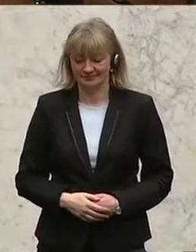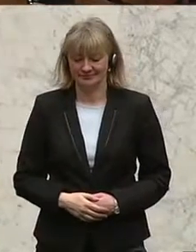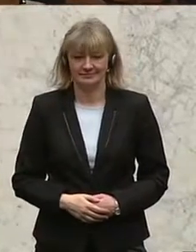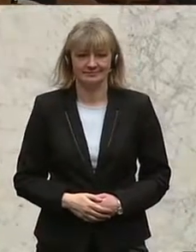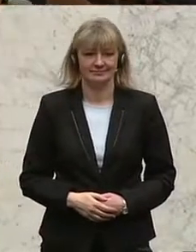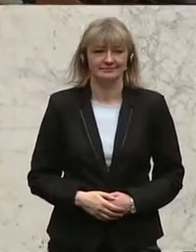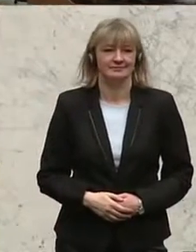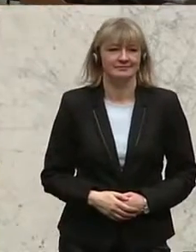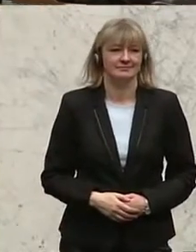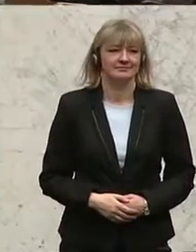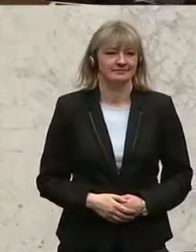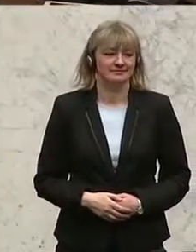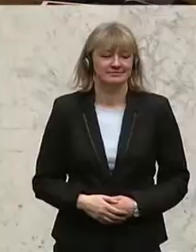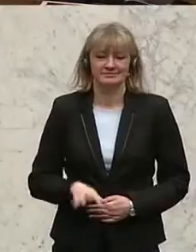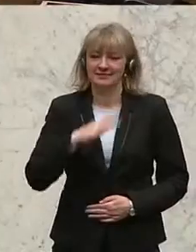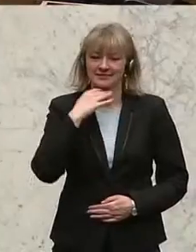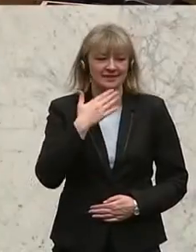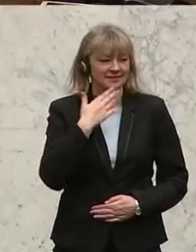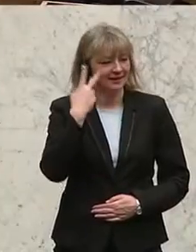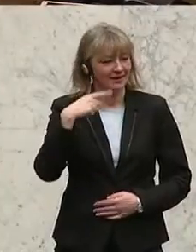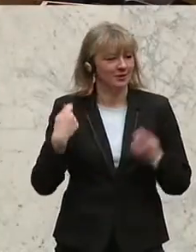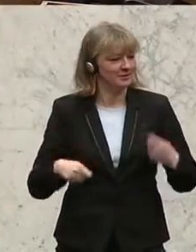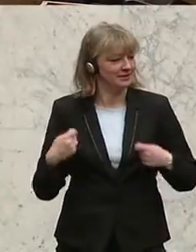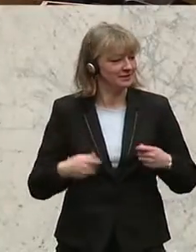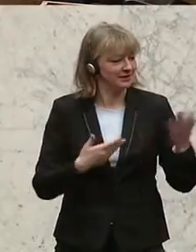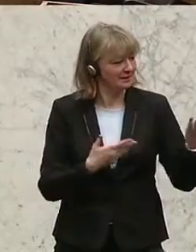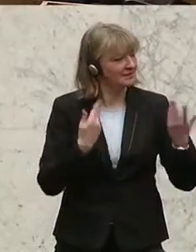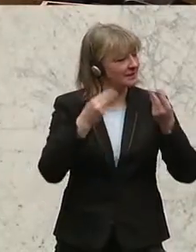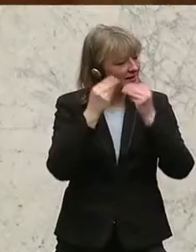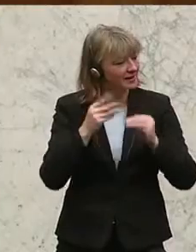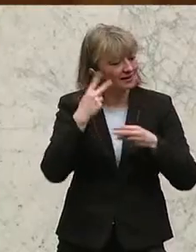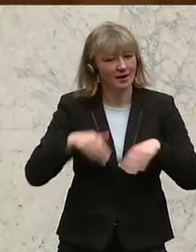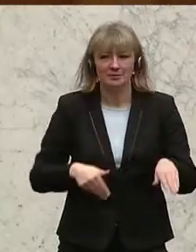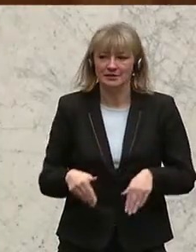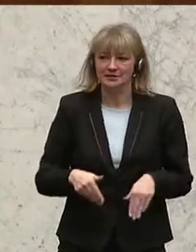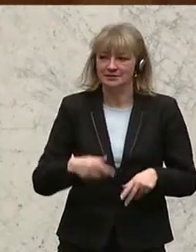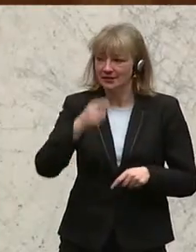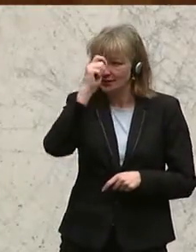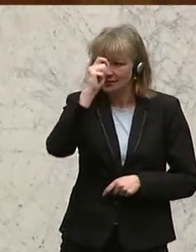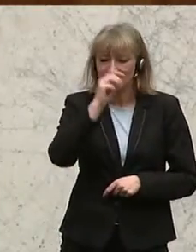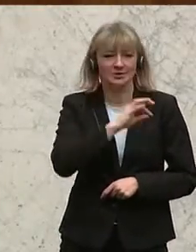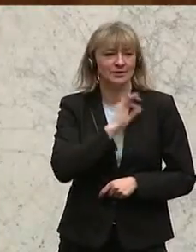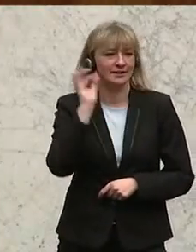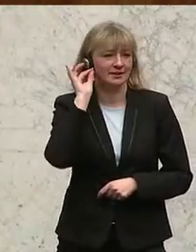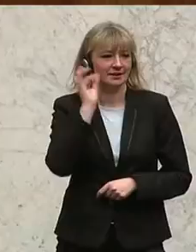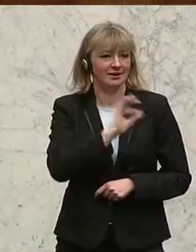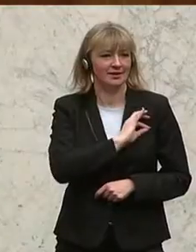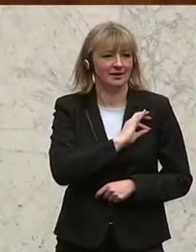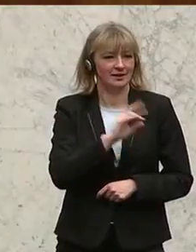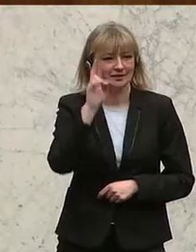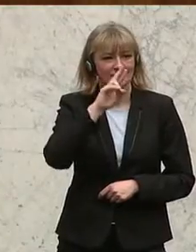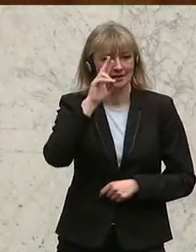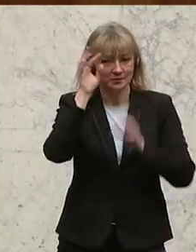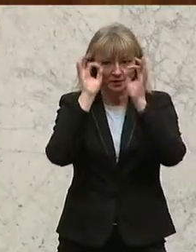Purceller stammt aus dem Tiroler Oberland. Präsident, sehr geehrter Herr Minister, geschätzte Kolleginnen und Kollegen, liebe